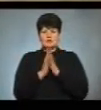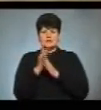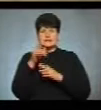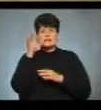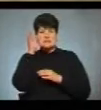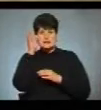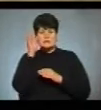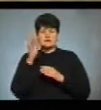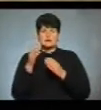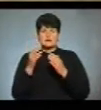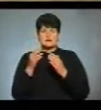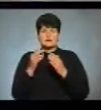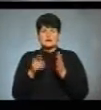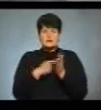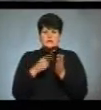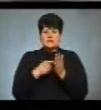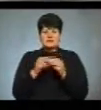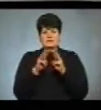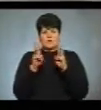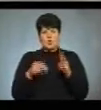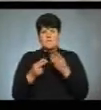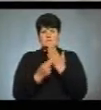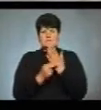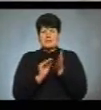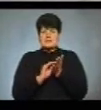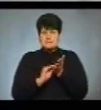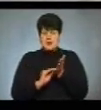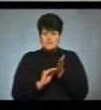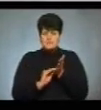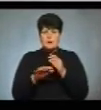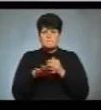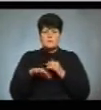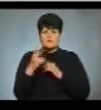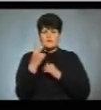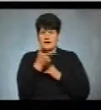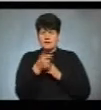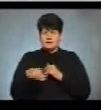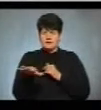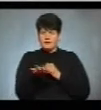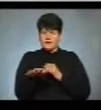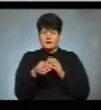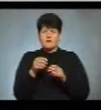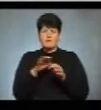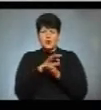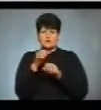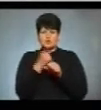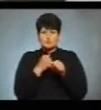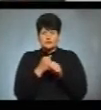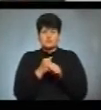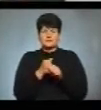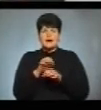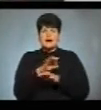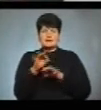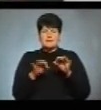згадуються на сторінках Святого письма. Площа біблійного саду близько двох гектарів. Проект розробив архітектор-викладач